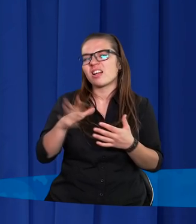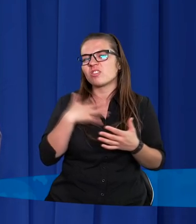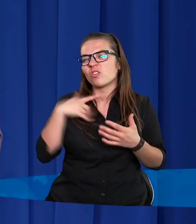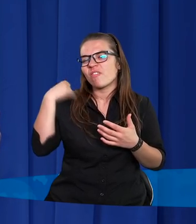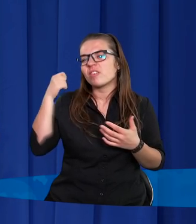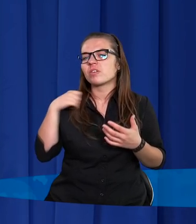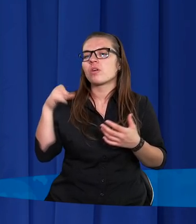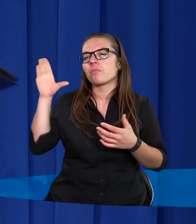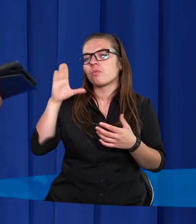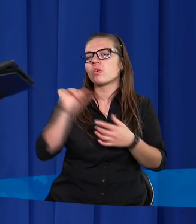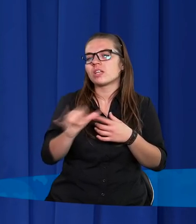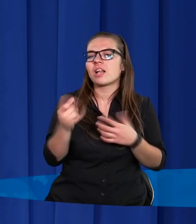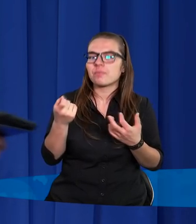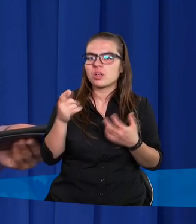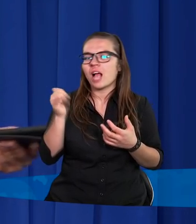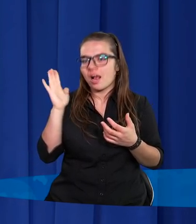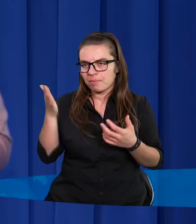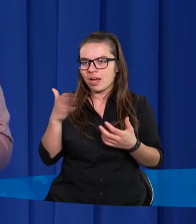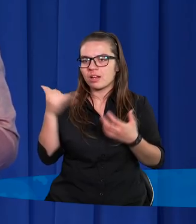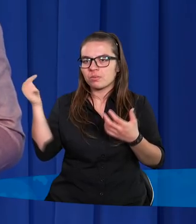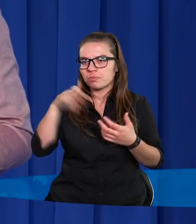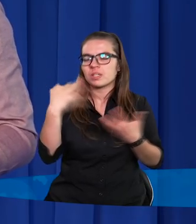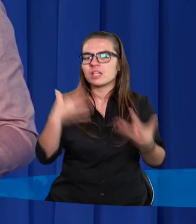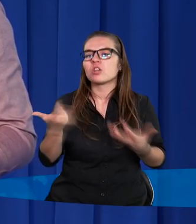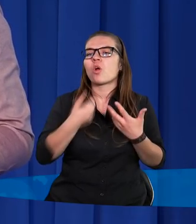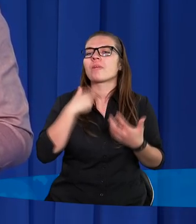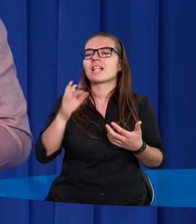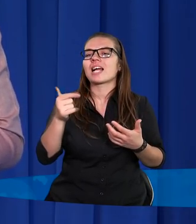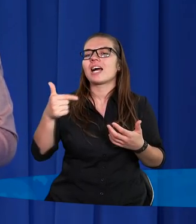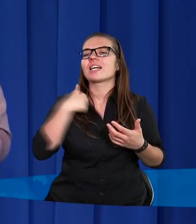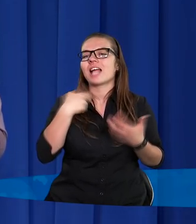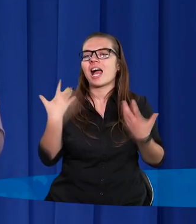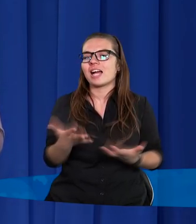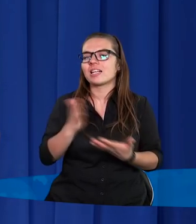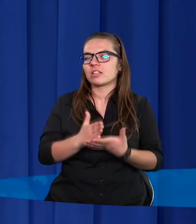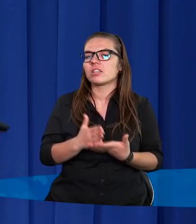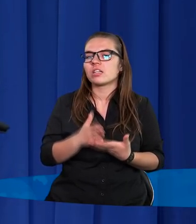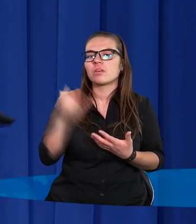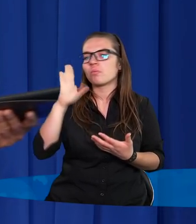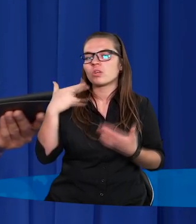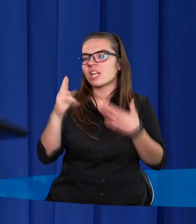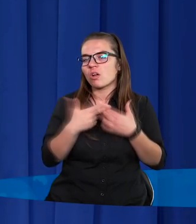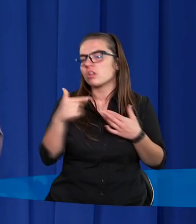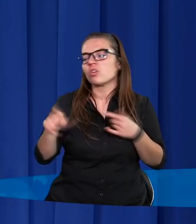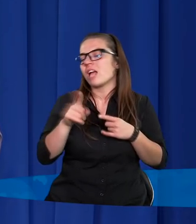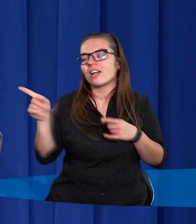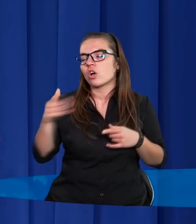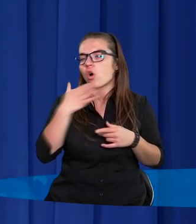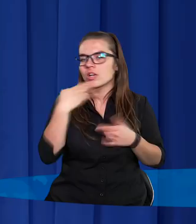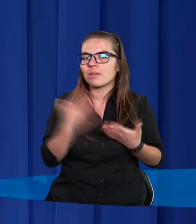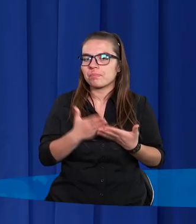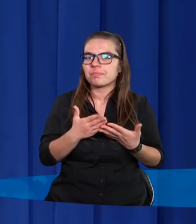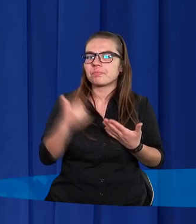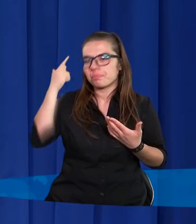sobie wyobrażałem. Pan Bóg, jak mu powiem, jak ma być, to ma dokładnie zrobić tak, jak ja chcę. I Pan Bóg nie odpowiada, to znaczy, że go nie ma.